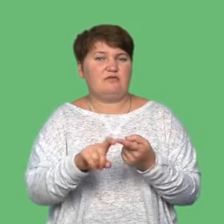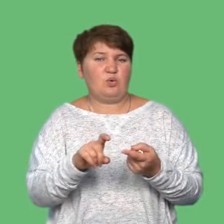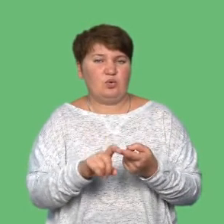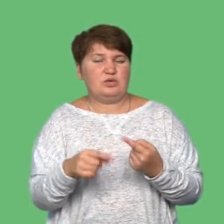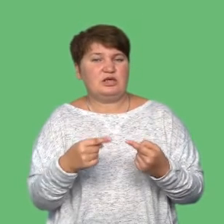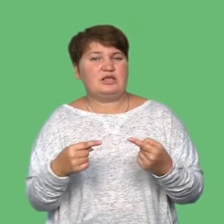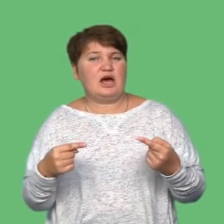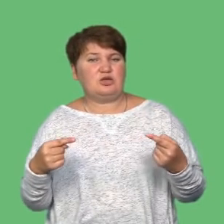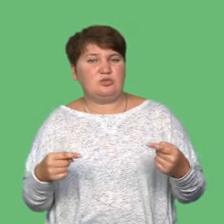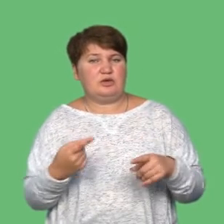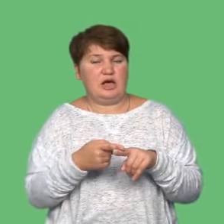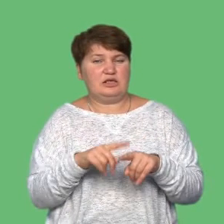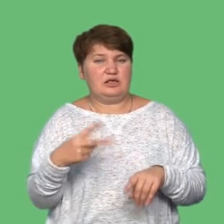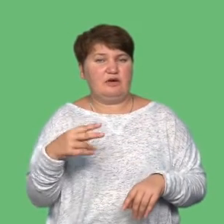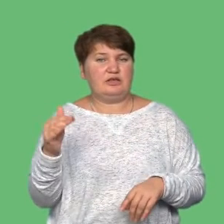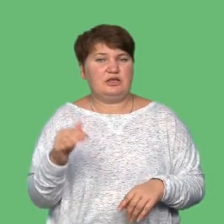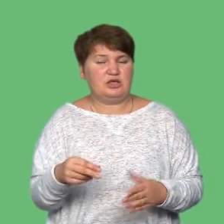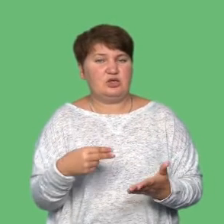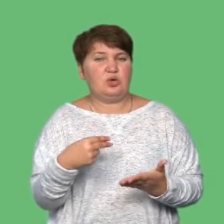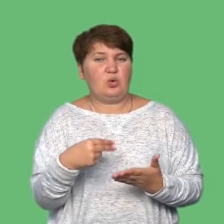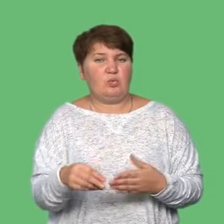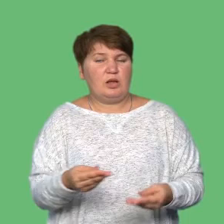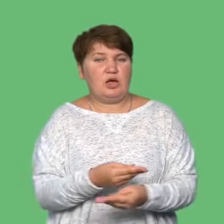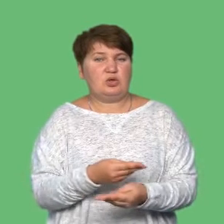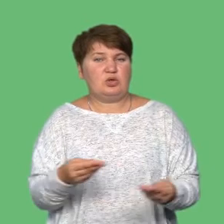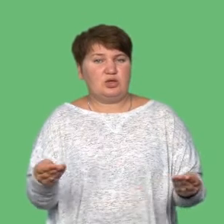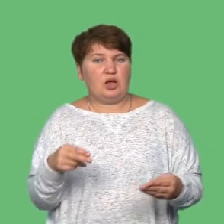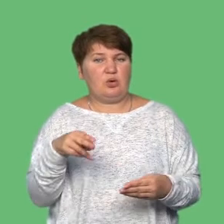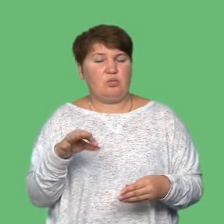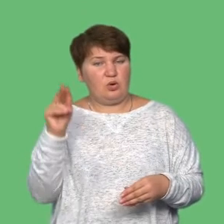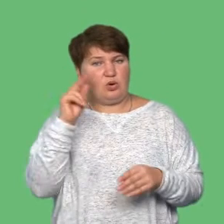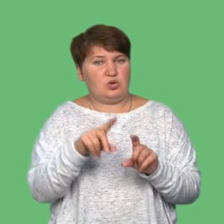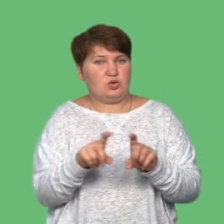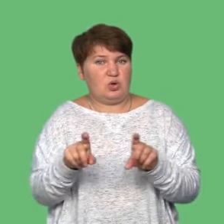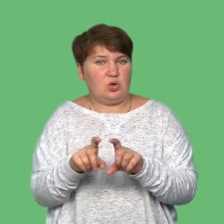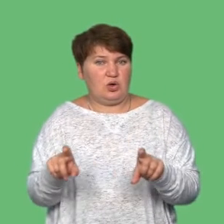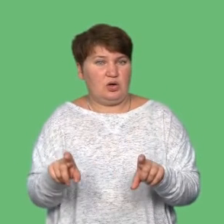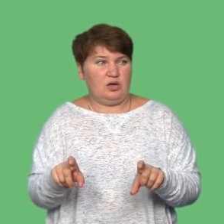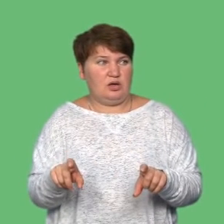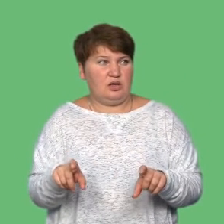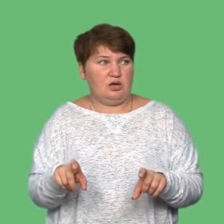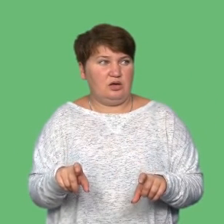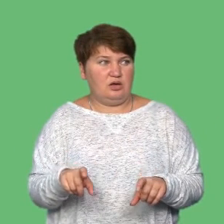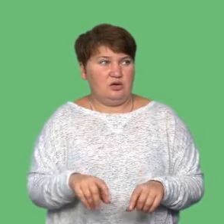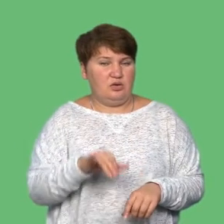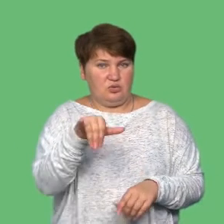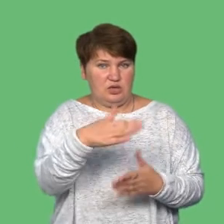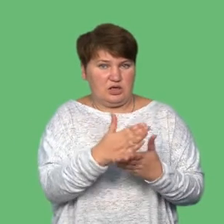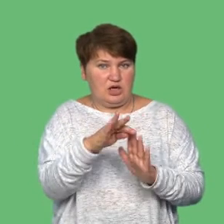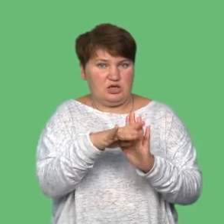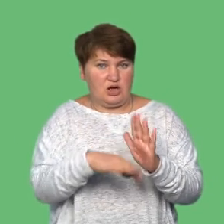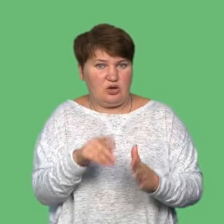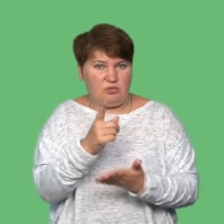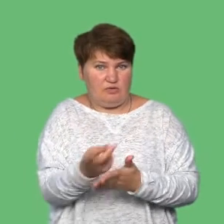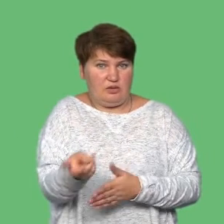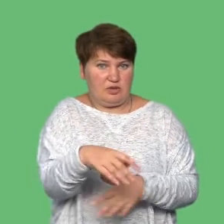На ці 20 тисяч ми закупили і роздали в школу. Так ми не будемо розбудити, є в них за гості, є в Штаті. Вони повинні прийти і